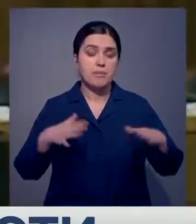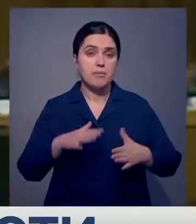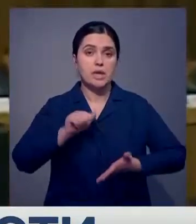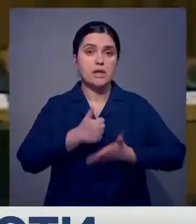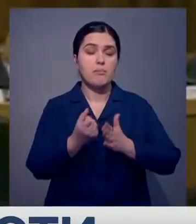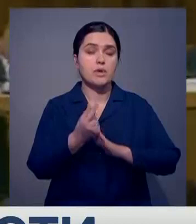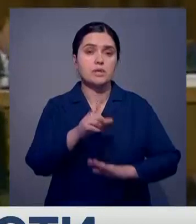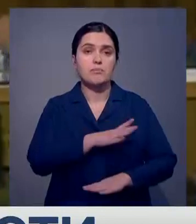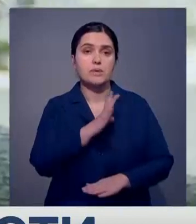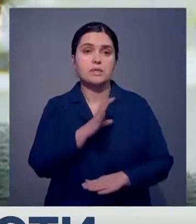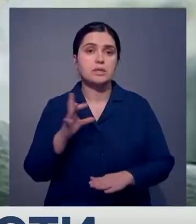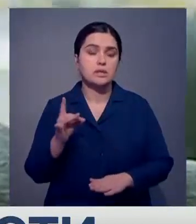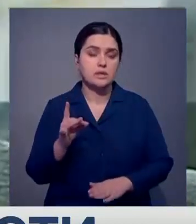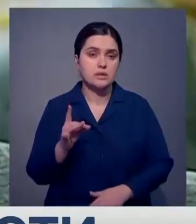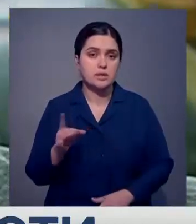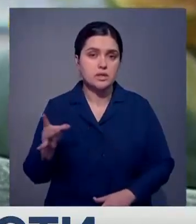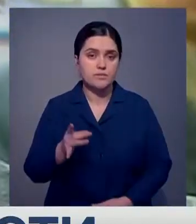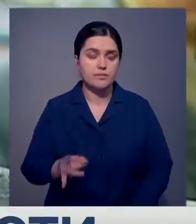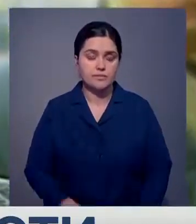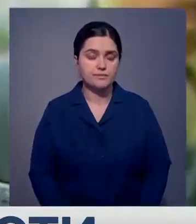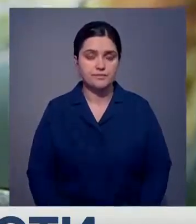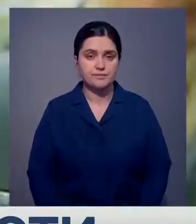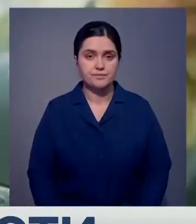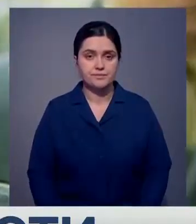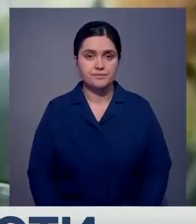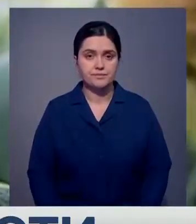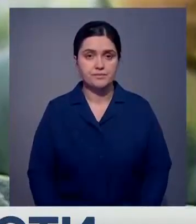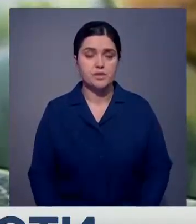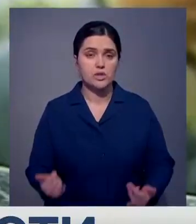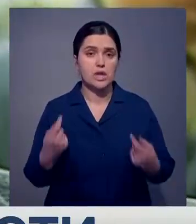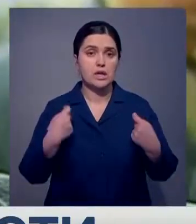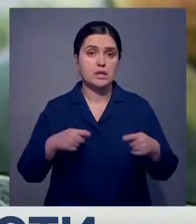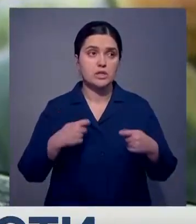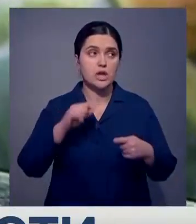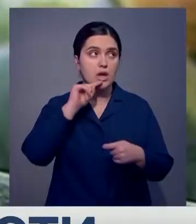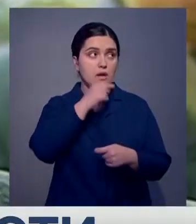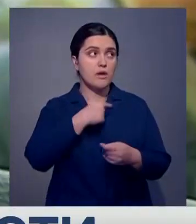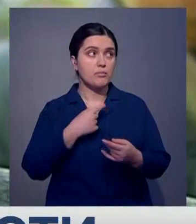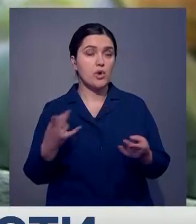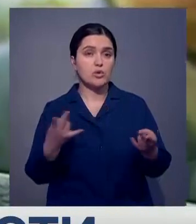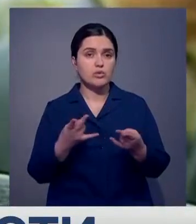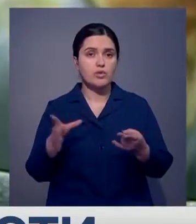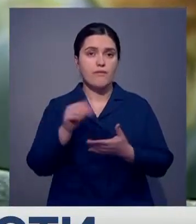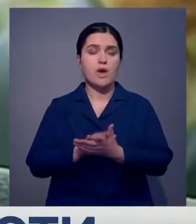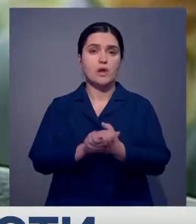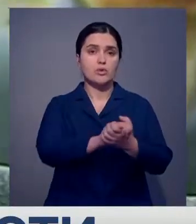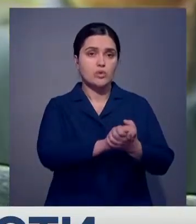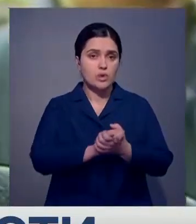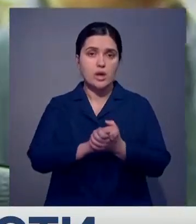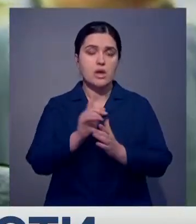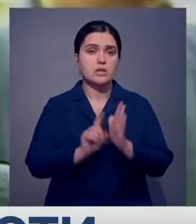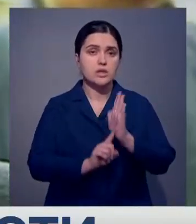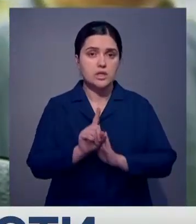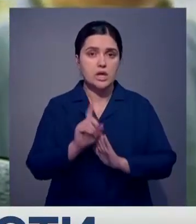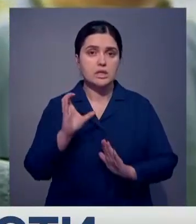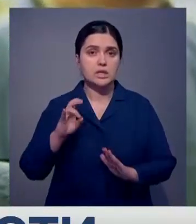бывших союзных республик. Сейчас, накануне перехода на рыночную экономику, нам надо быть вместе. Сначала содружество,